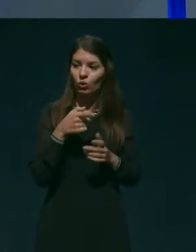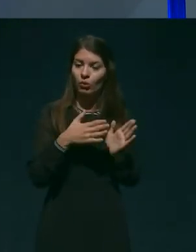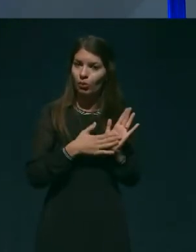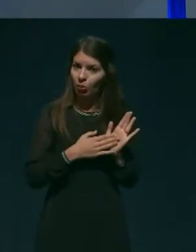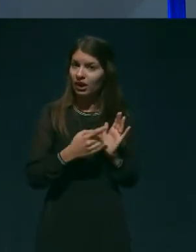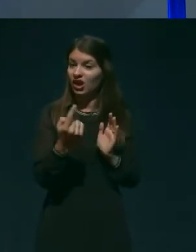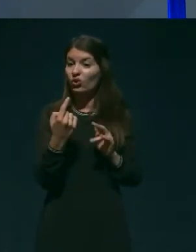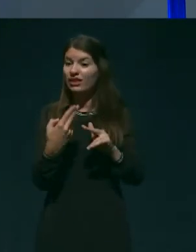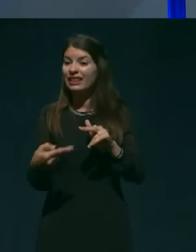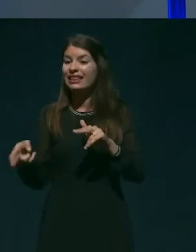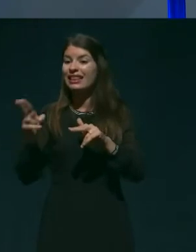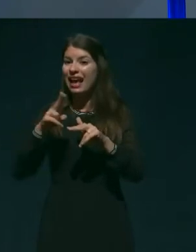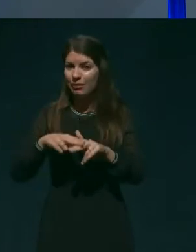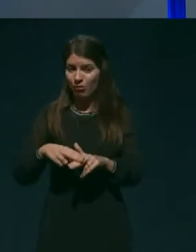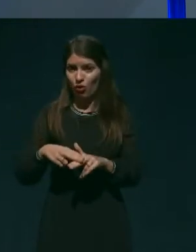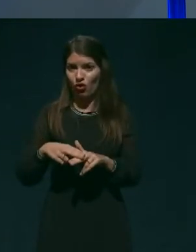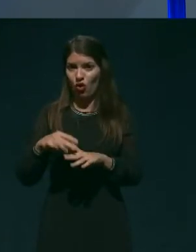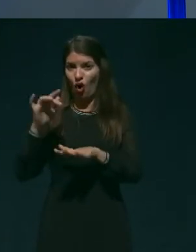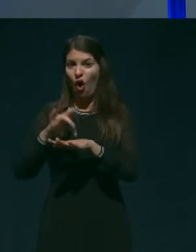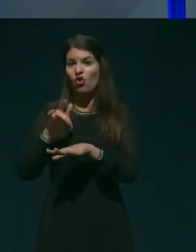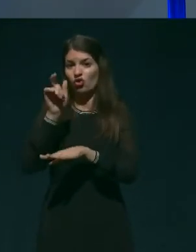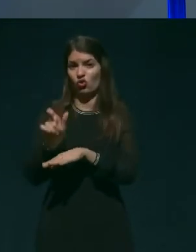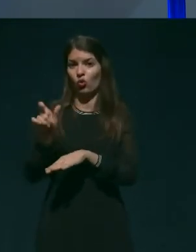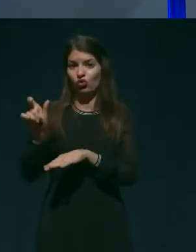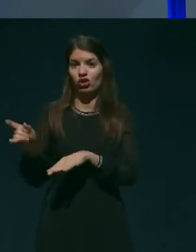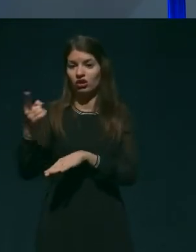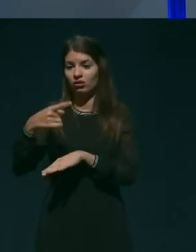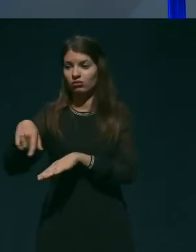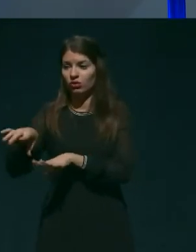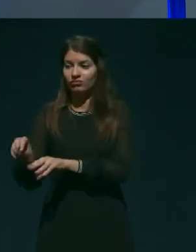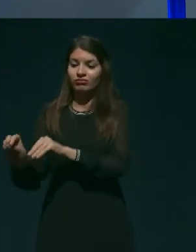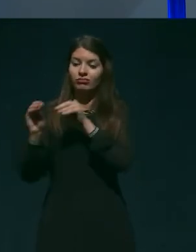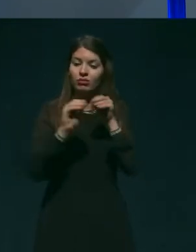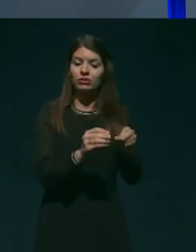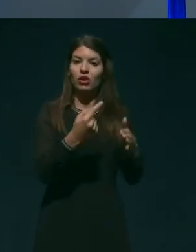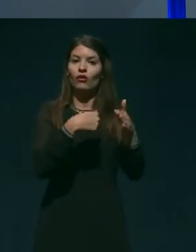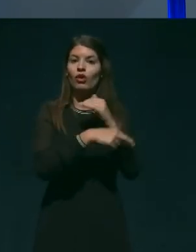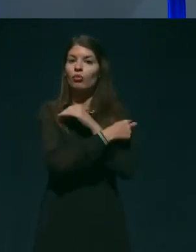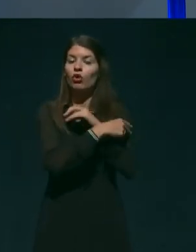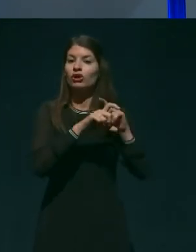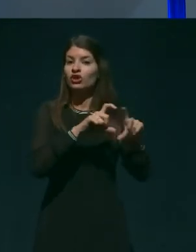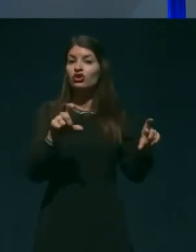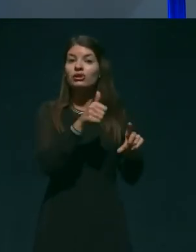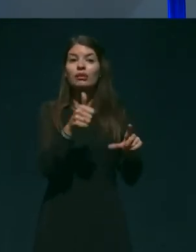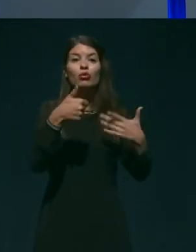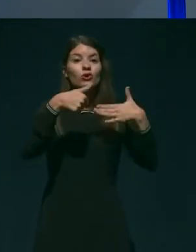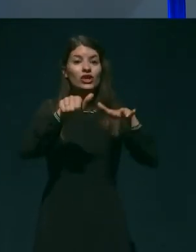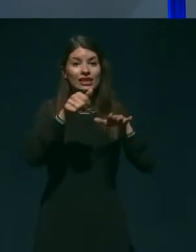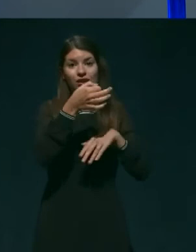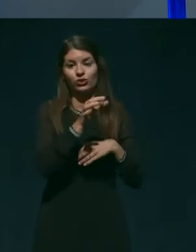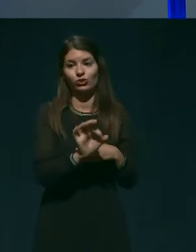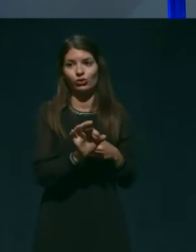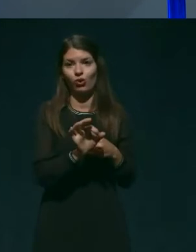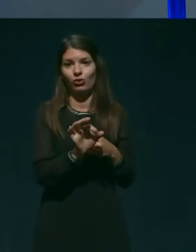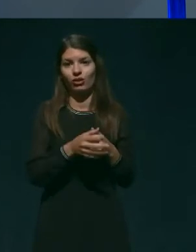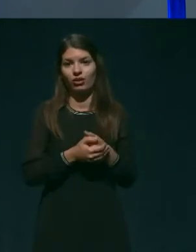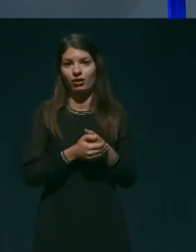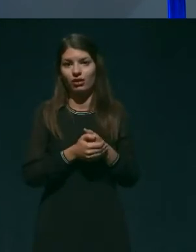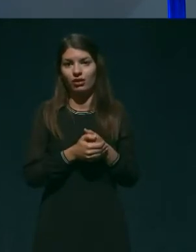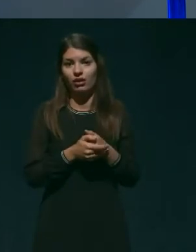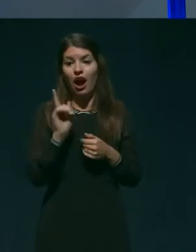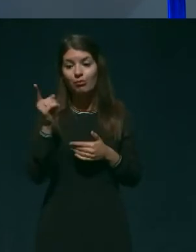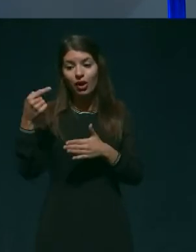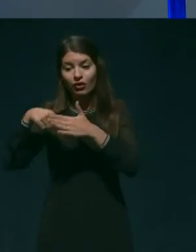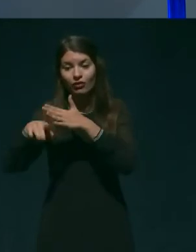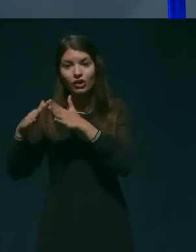ogroženih, jih konča v bolnišnici samo 16 odstotkov, teh okuženih, s tem, da v bistvu v domu